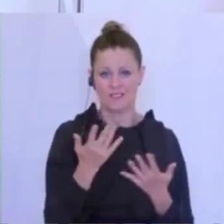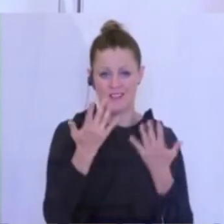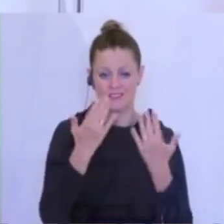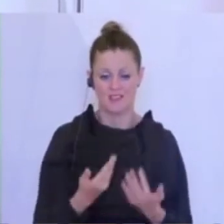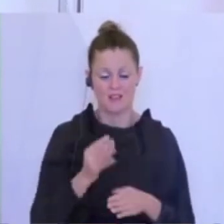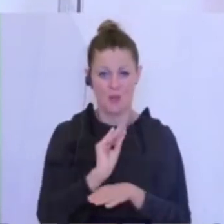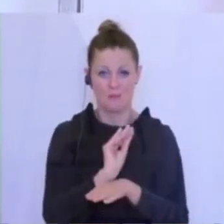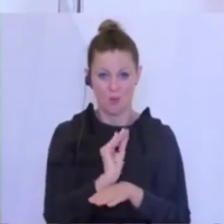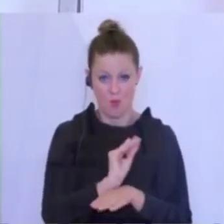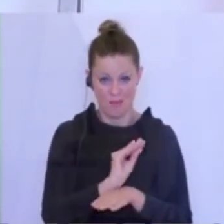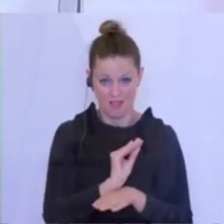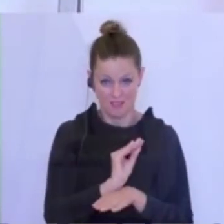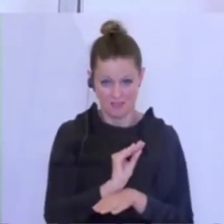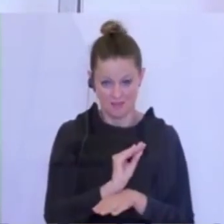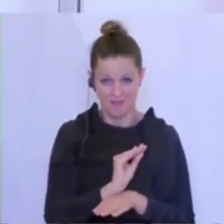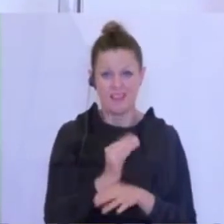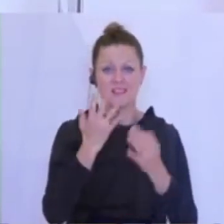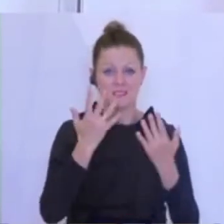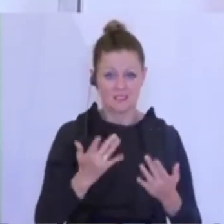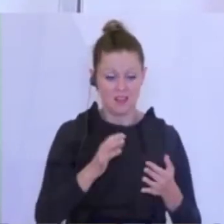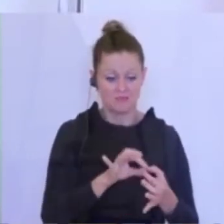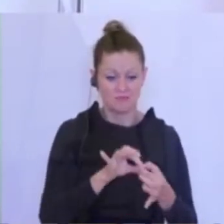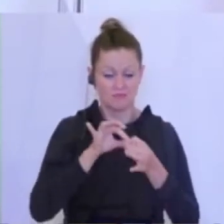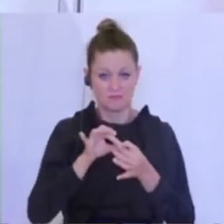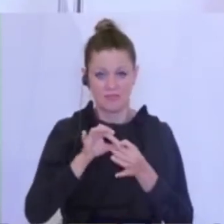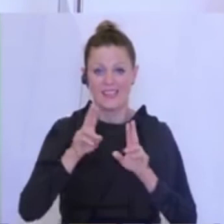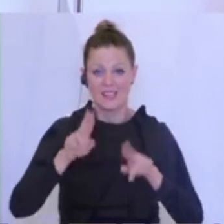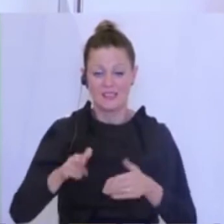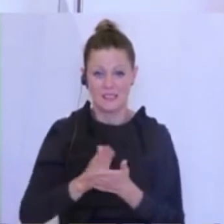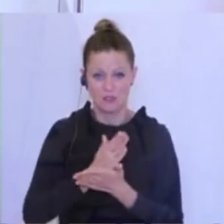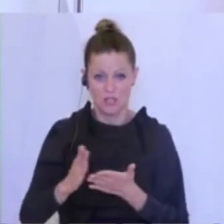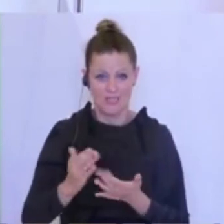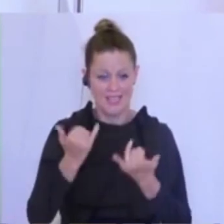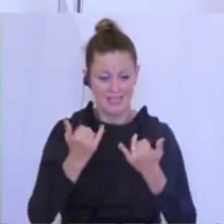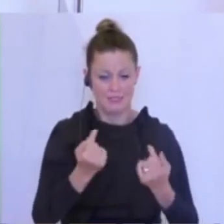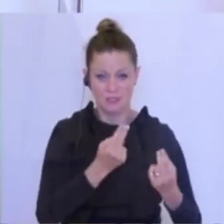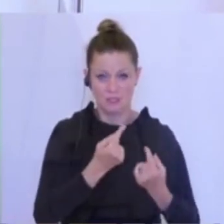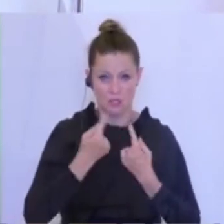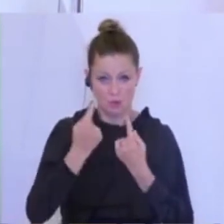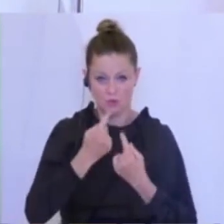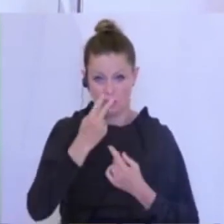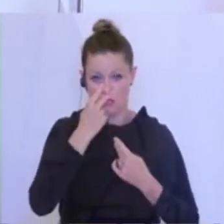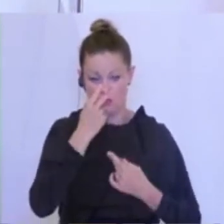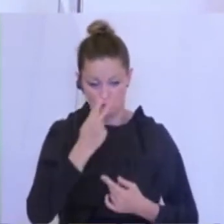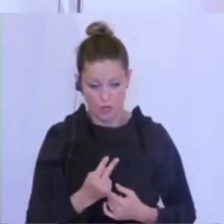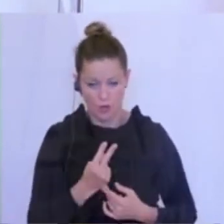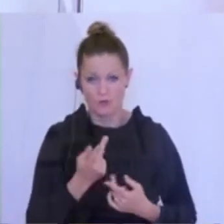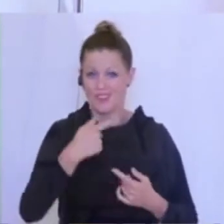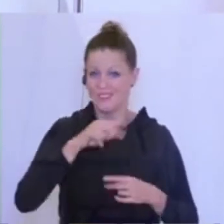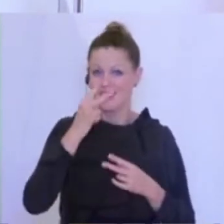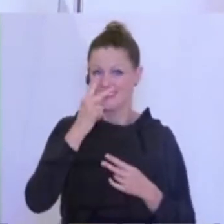und anhand der Zahlen die richtigen Entscheidungen treffen. Und wenn wir uns die Situation anschauen, dann würde ich sagen, dass